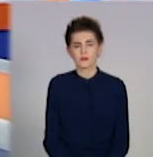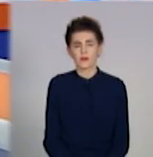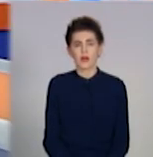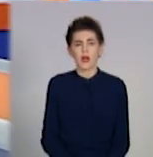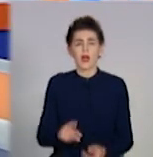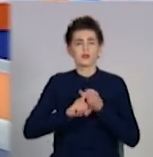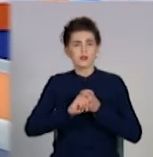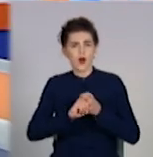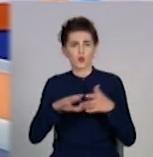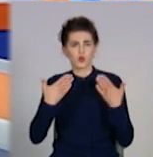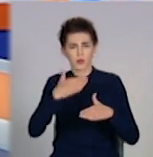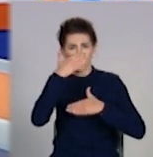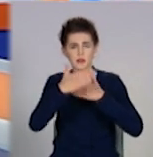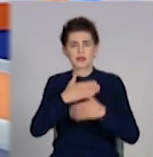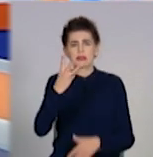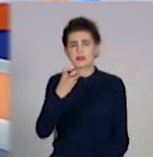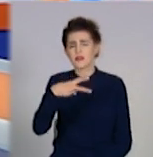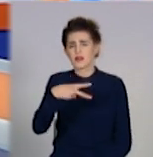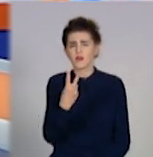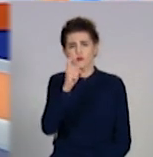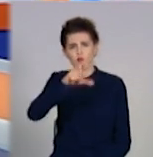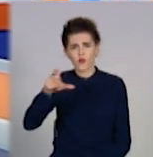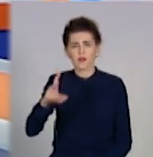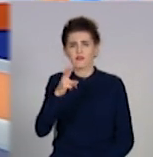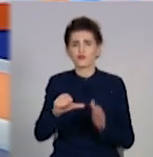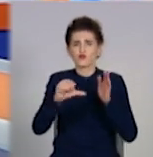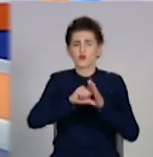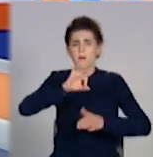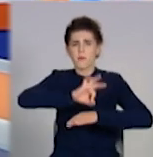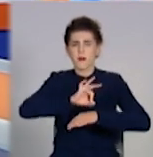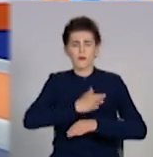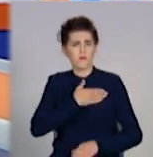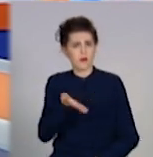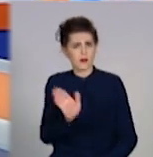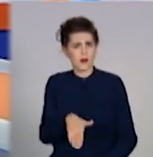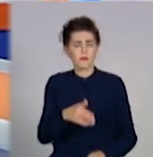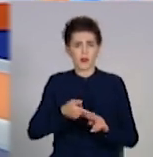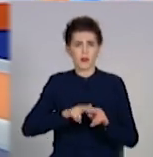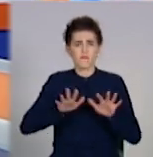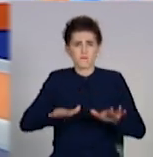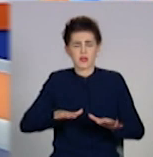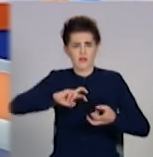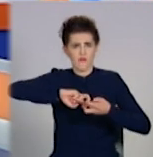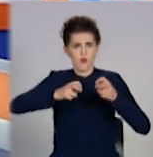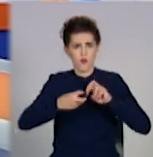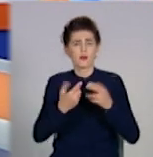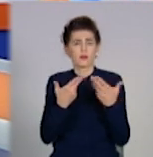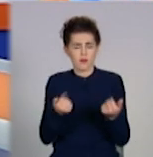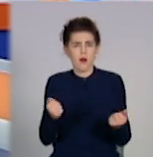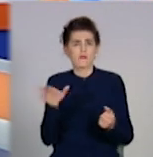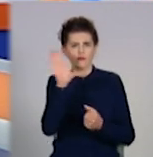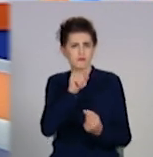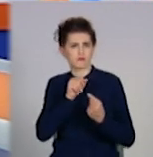Заражені вже 332 людини, 26 хворих померли. Жителі Івано-Франківщини протистоять